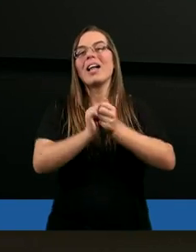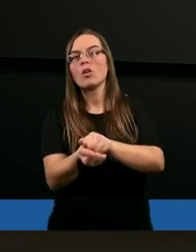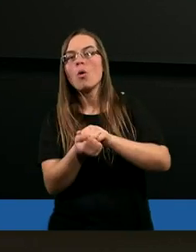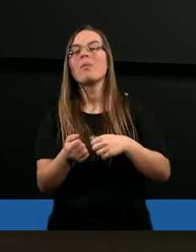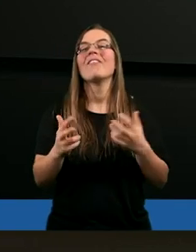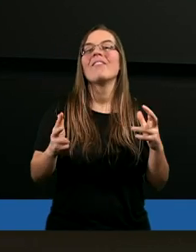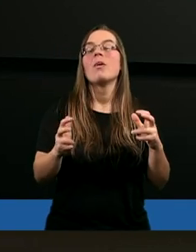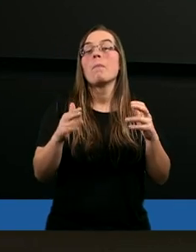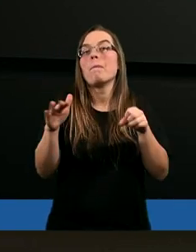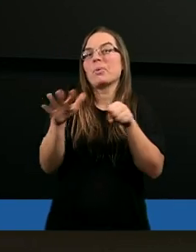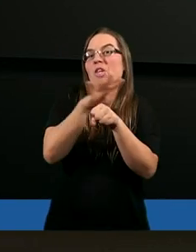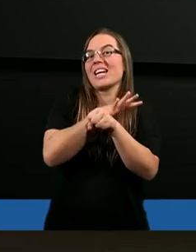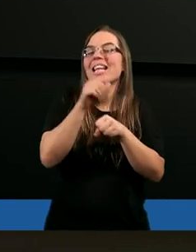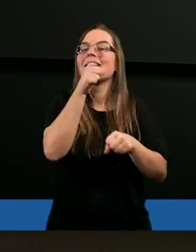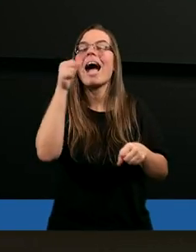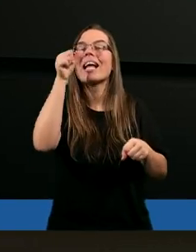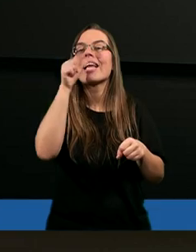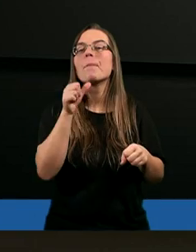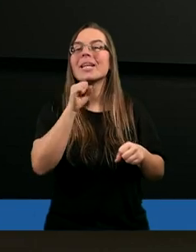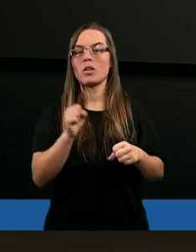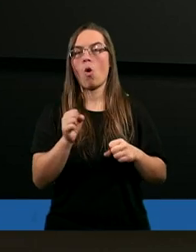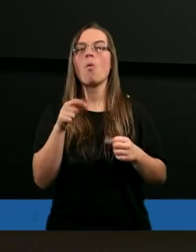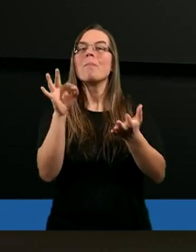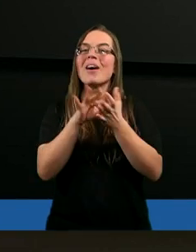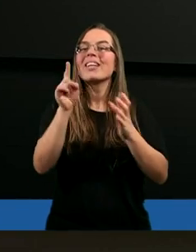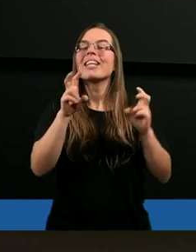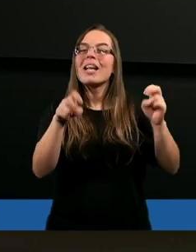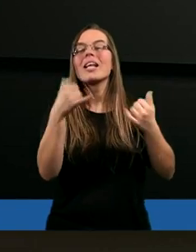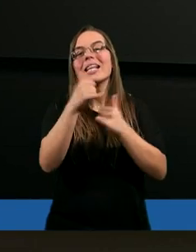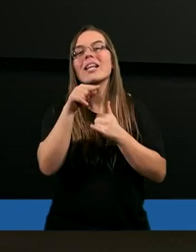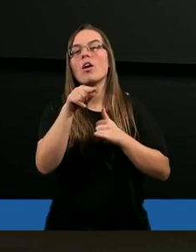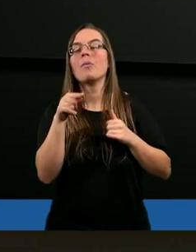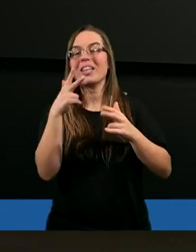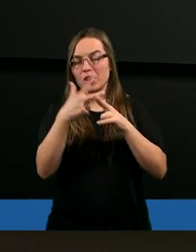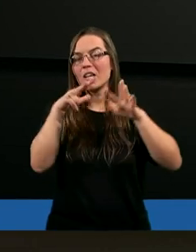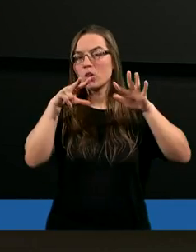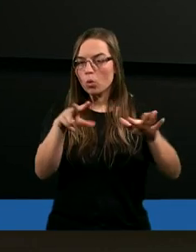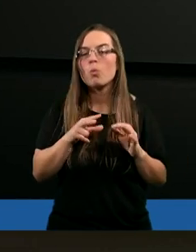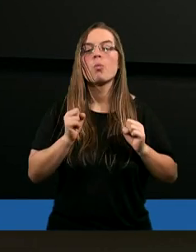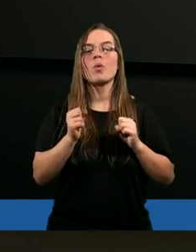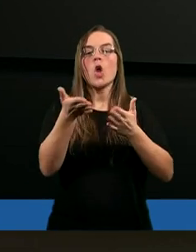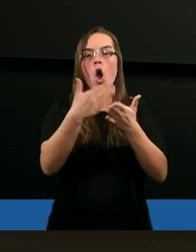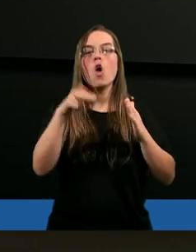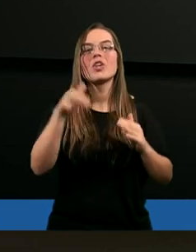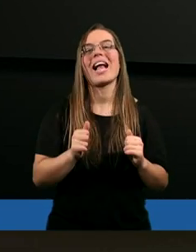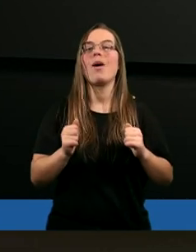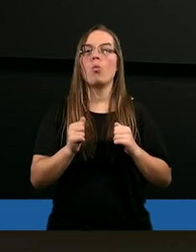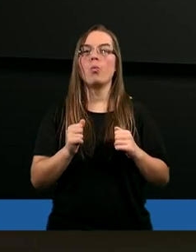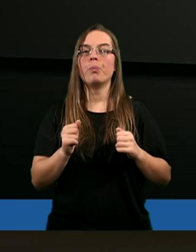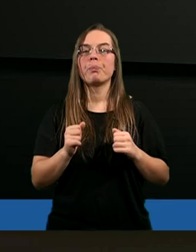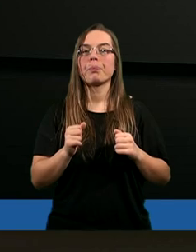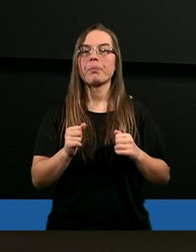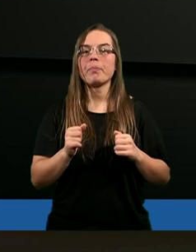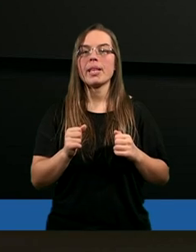przykryte tajemnicą, jak chociażby z cytowanego 38 rozdziału,